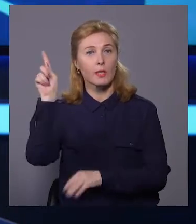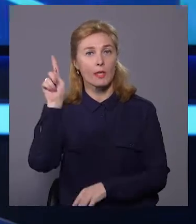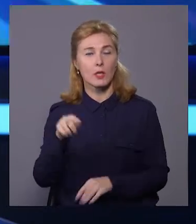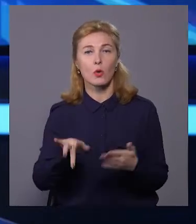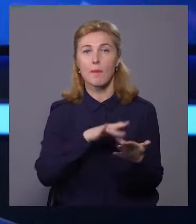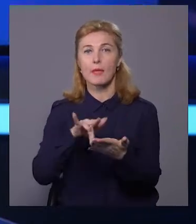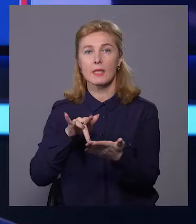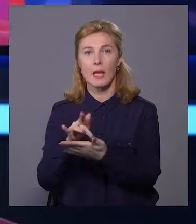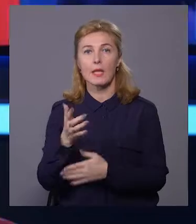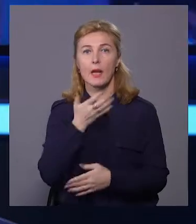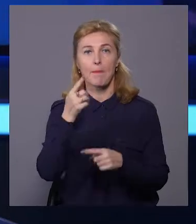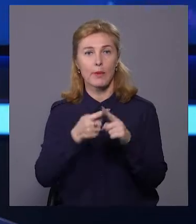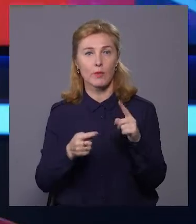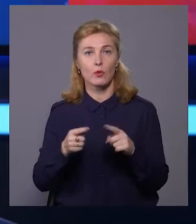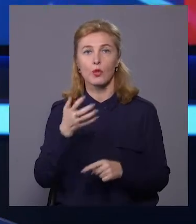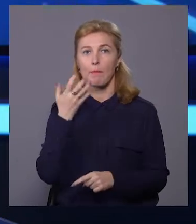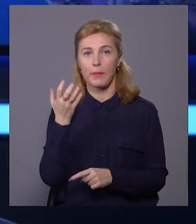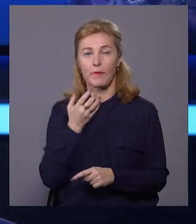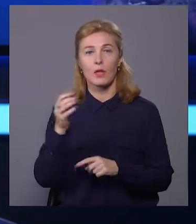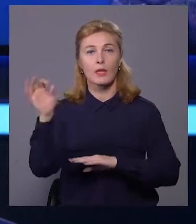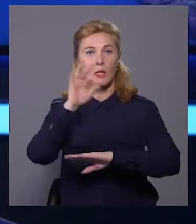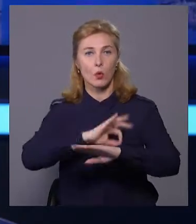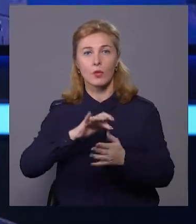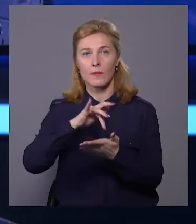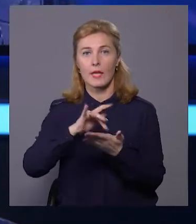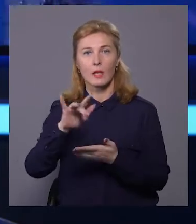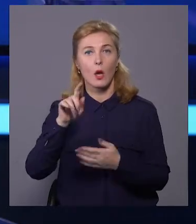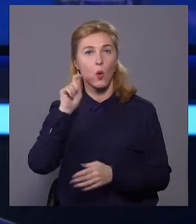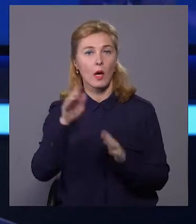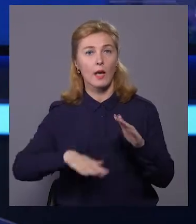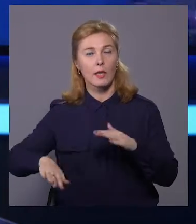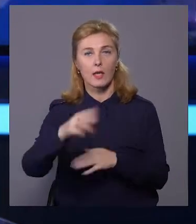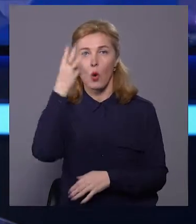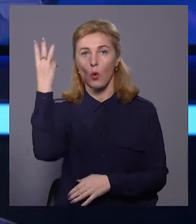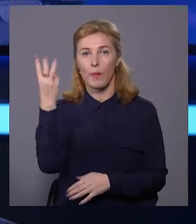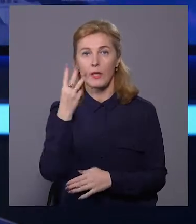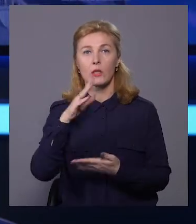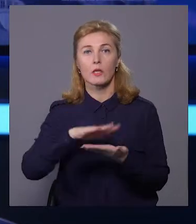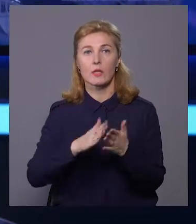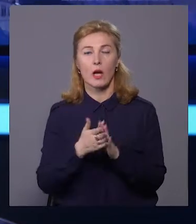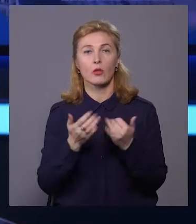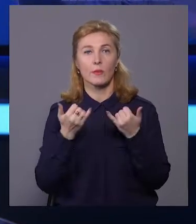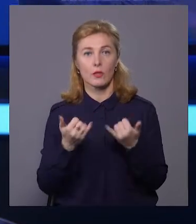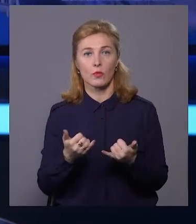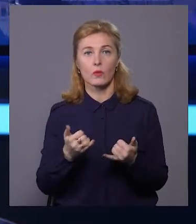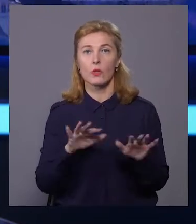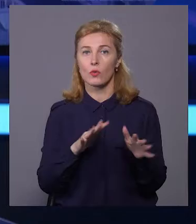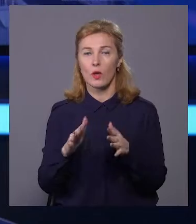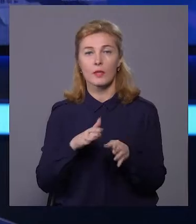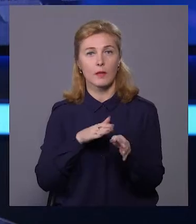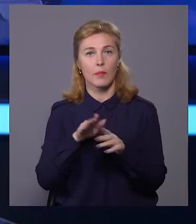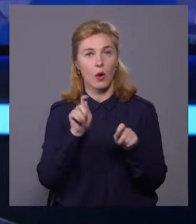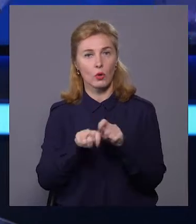міста на півночі, півні, на сході та в центрі України. У Хмельницькому станом на цю мить ситуація цілком